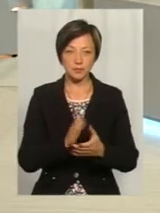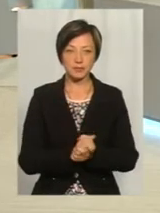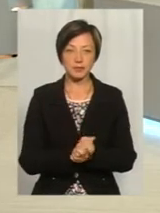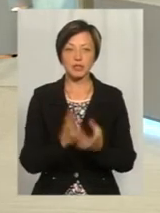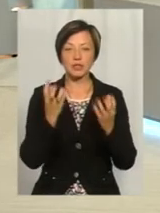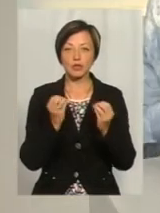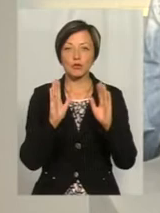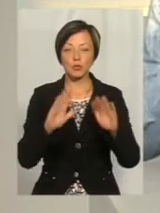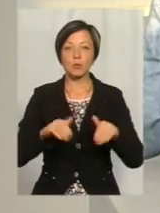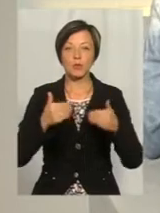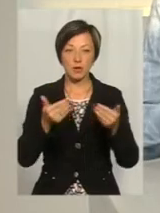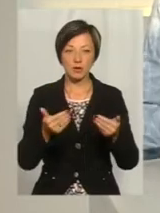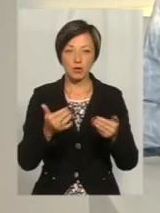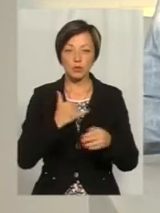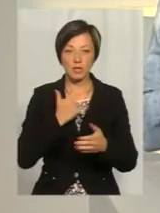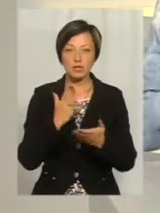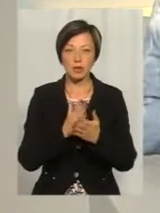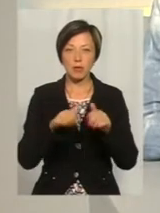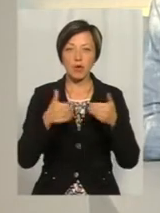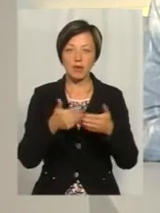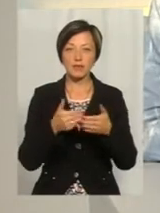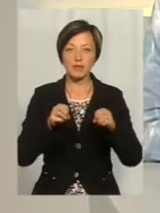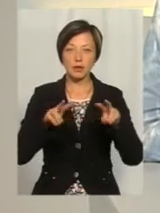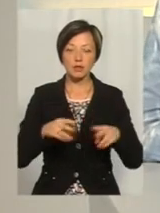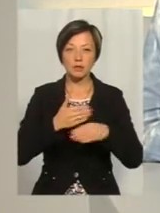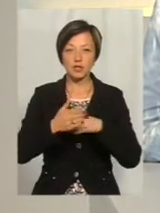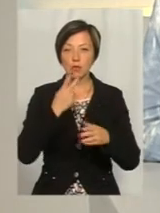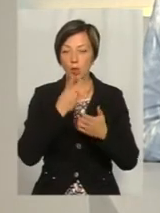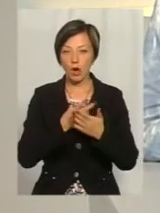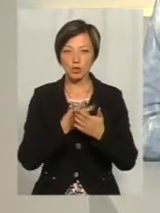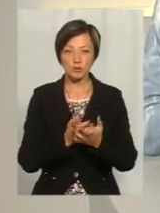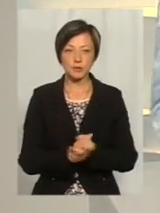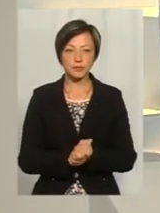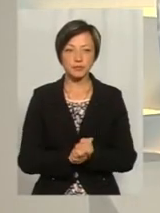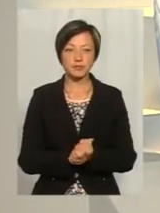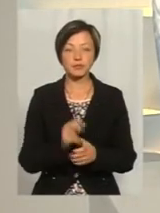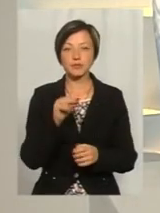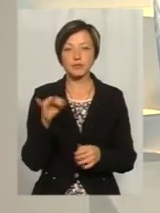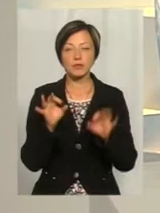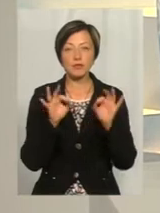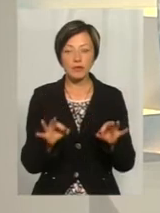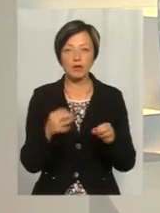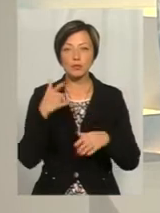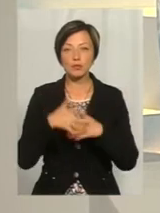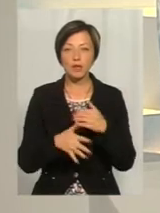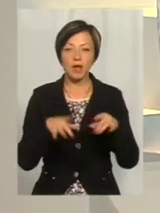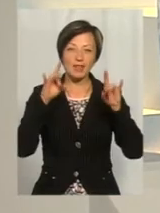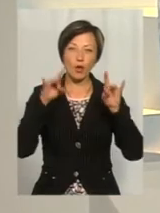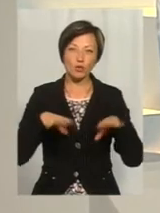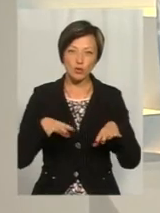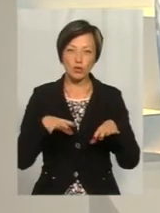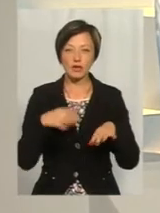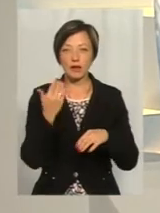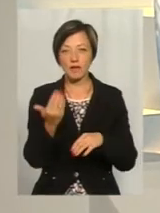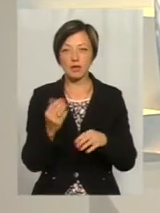Ми ще порадимо. У нас є поради від фахівців, ми пізніше їх покажемо. Чи правильно, я розумію, що якихось неочікуваних